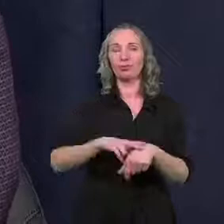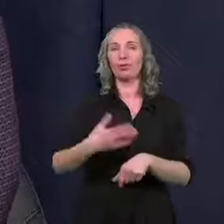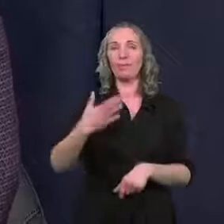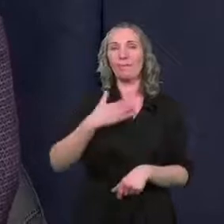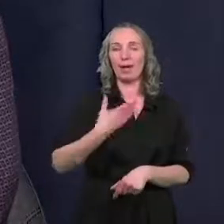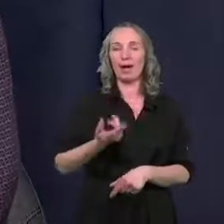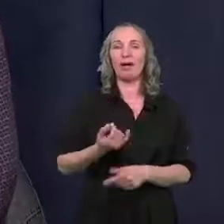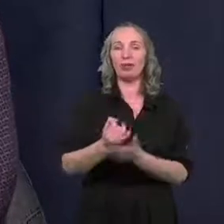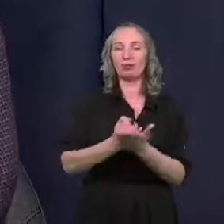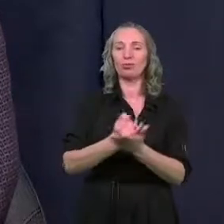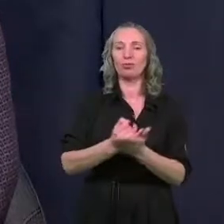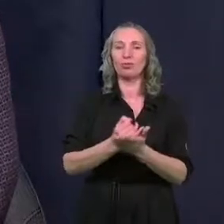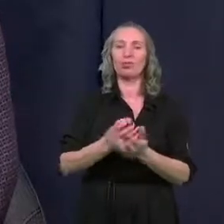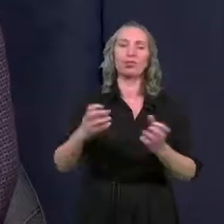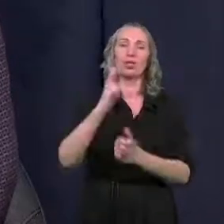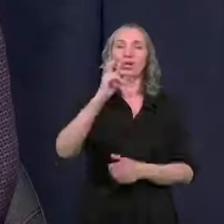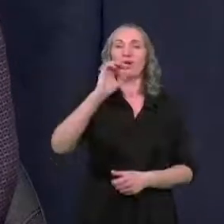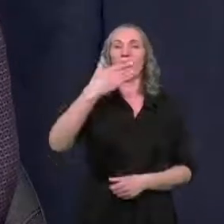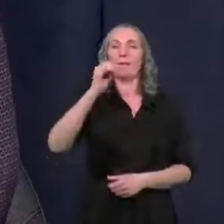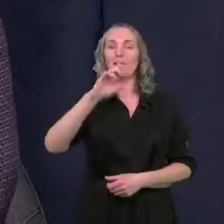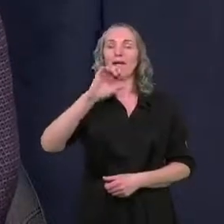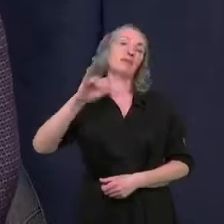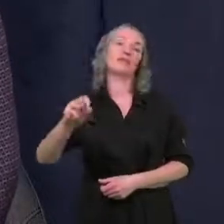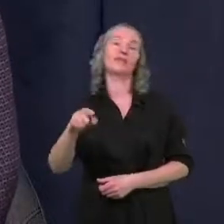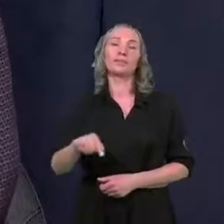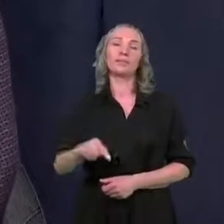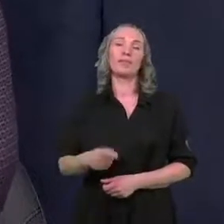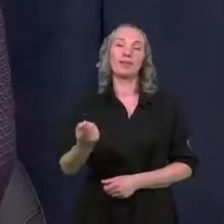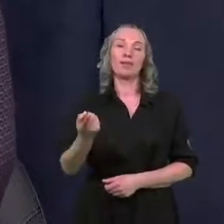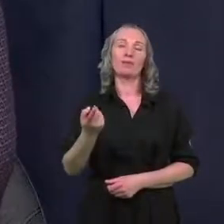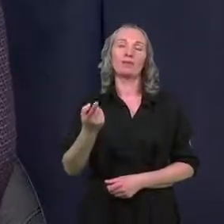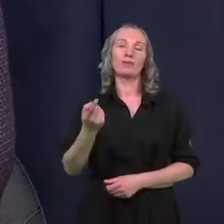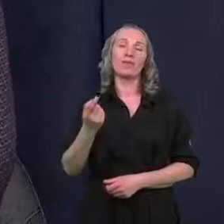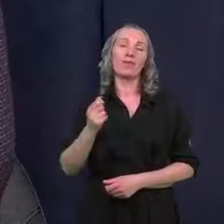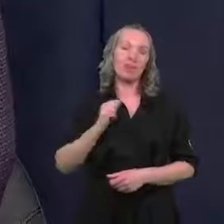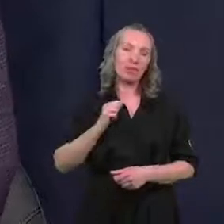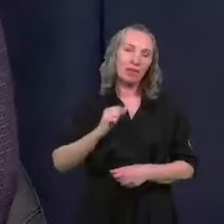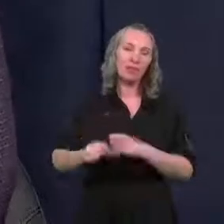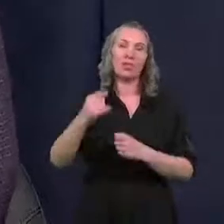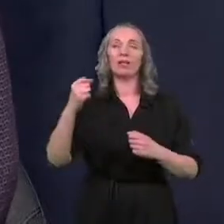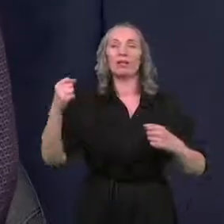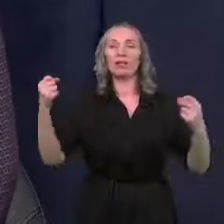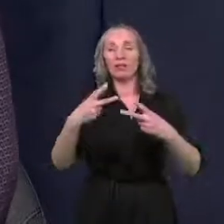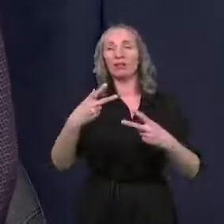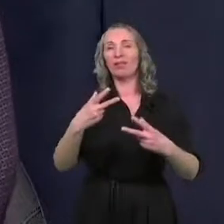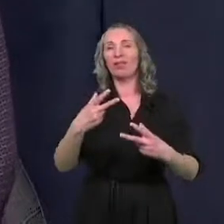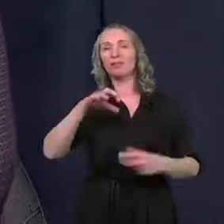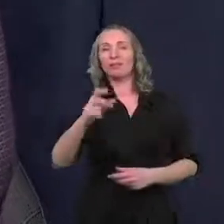znamiona usług ściśle komercyjnych, więc nawet jeśli kino w stylu retro,